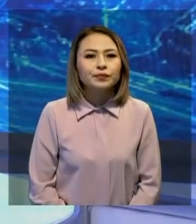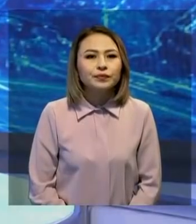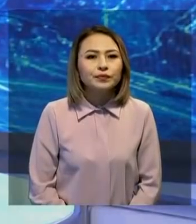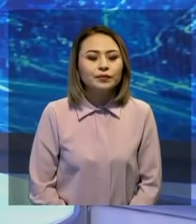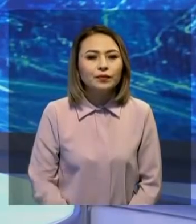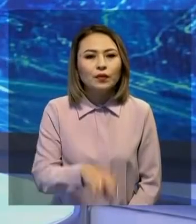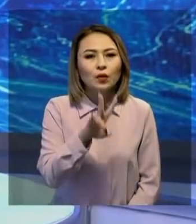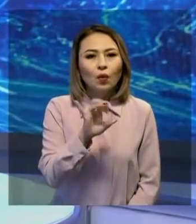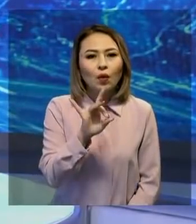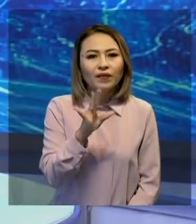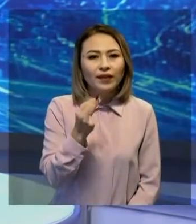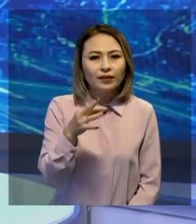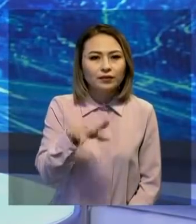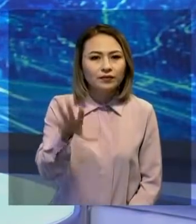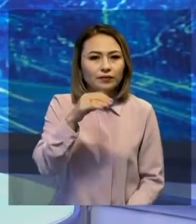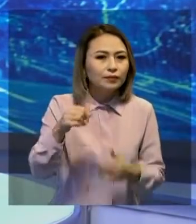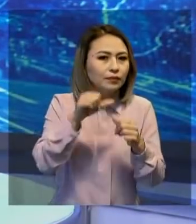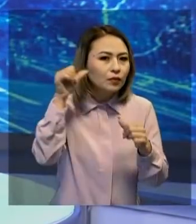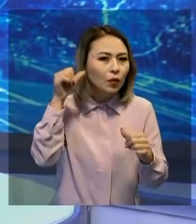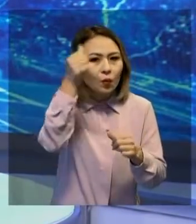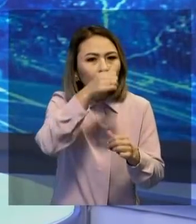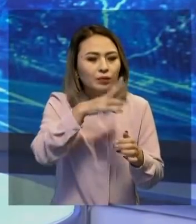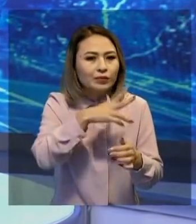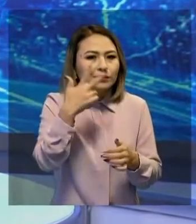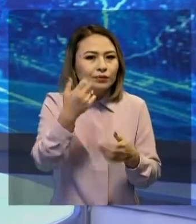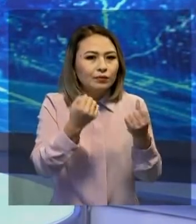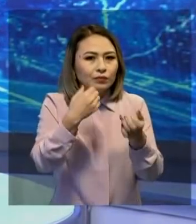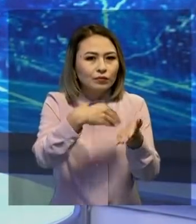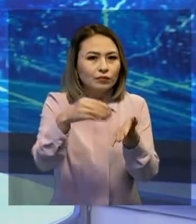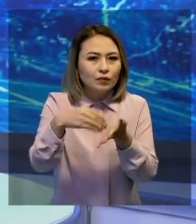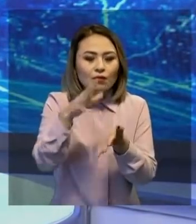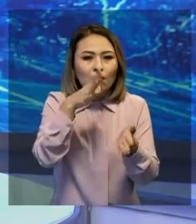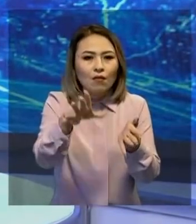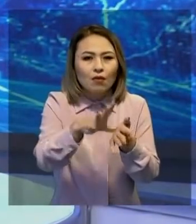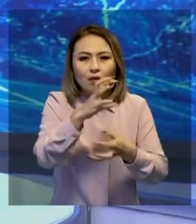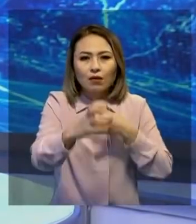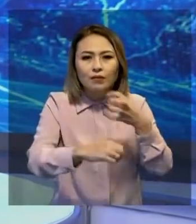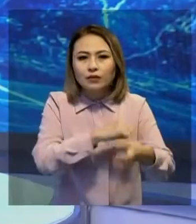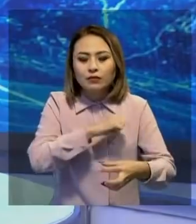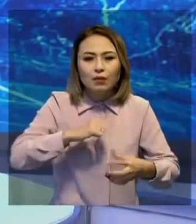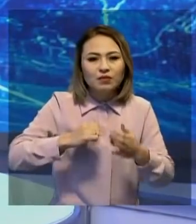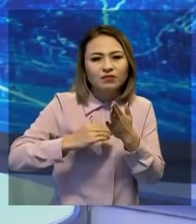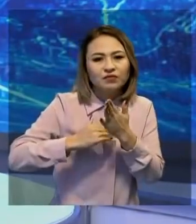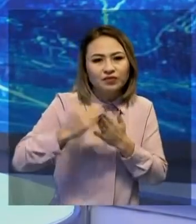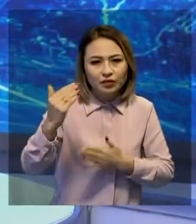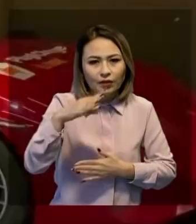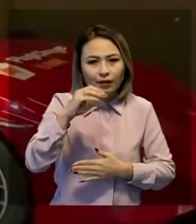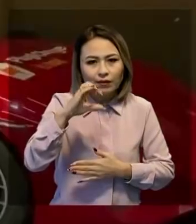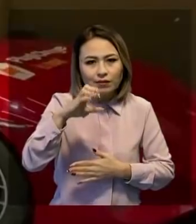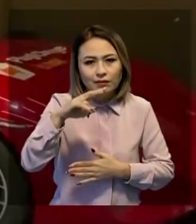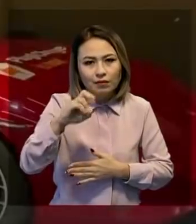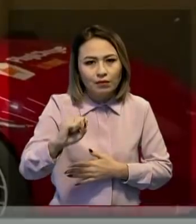Ал Нарвегияда бұлтыр сатывалыңған үш көліктің бірі электрікарлар. Бұл әлемде ең жоғарғы көрсеткіш. Әсіресе,